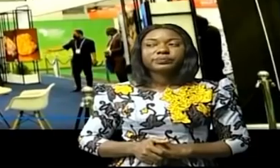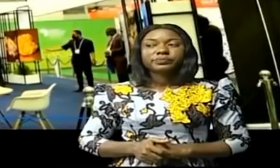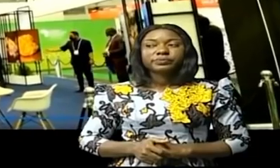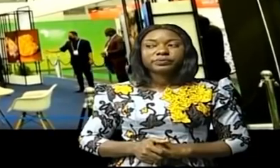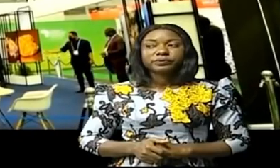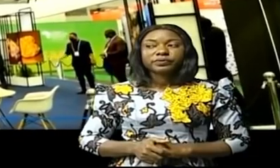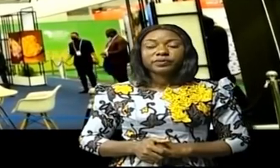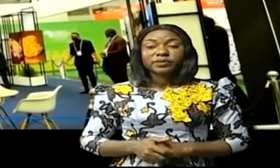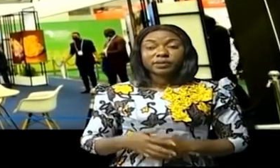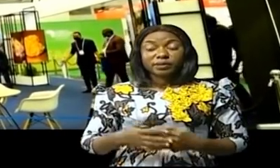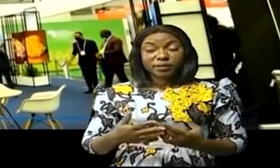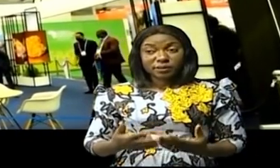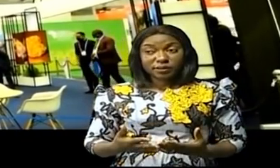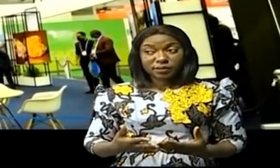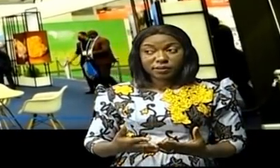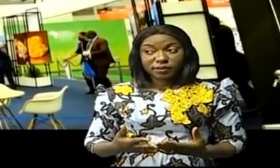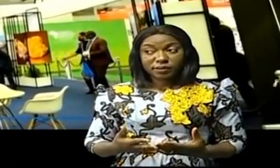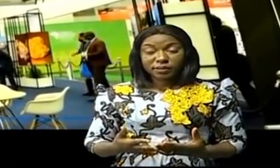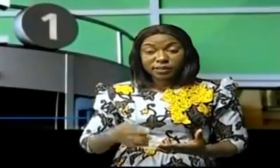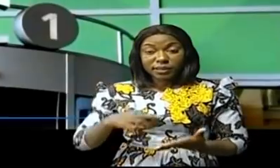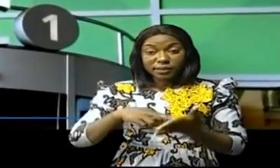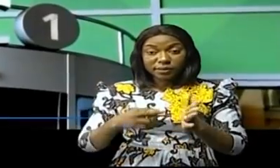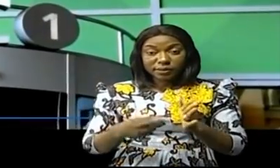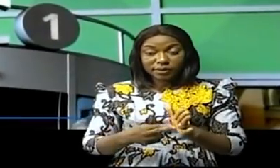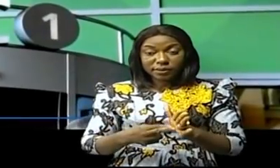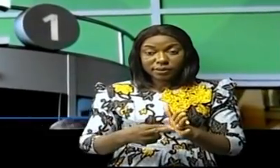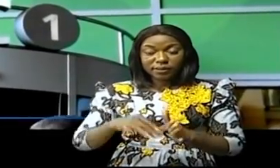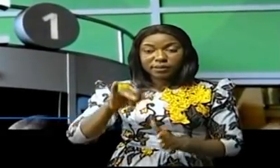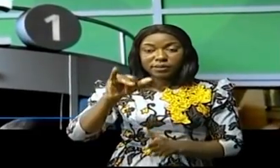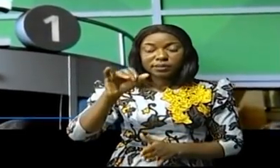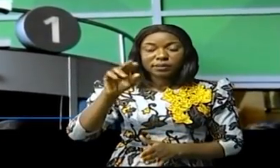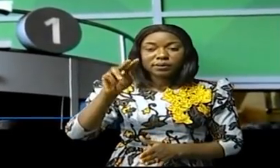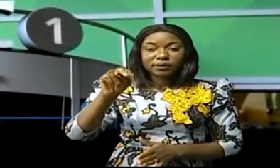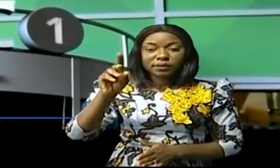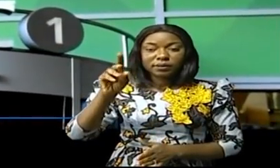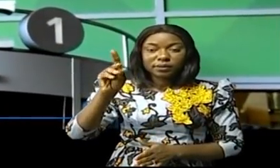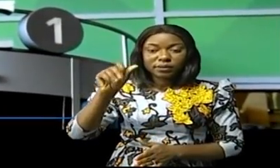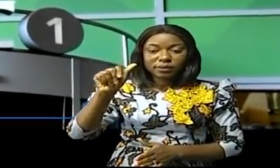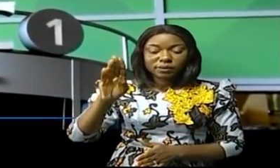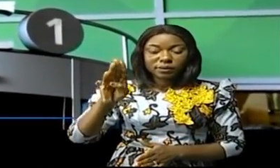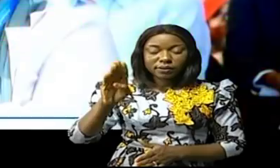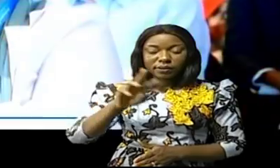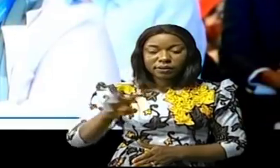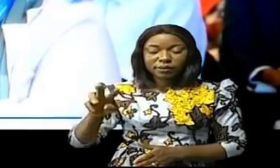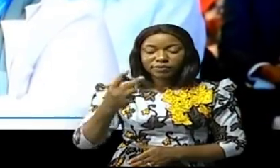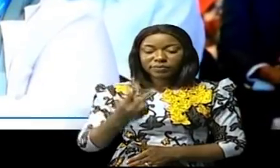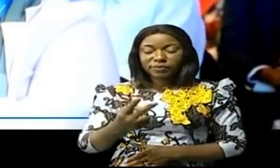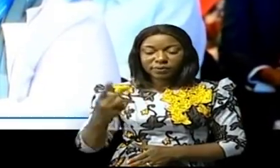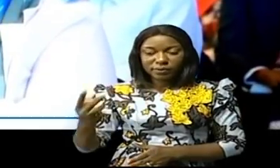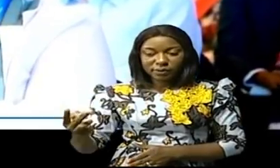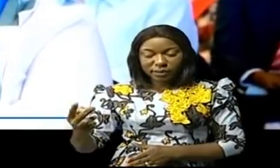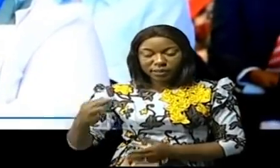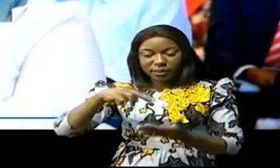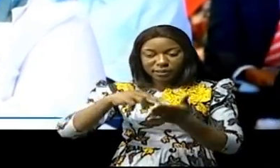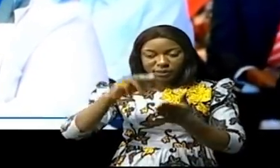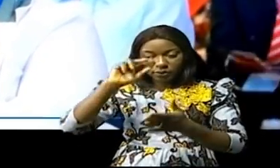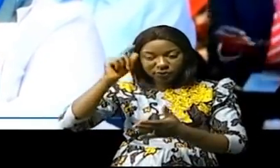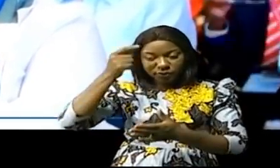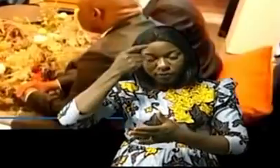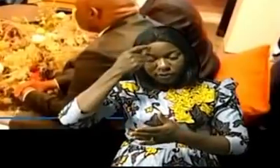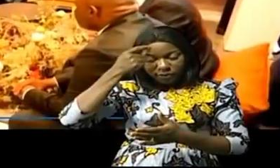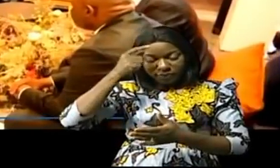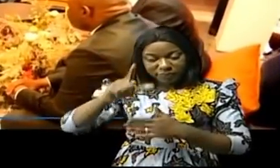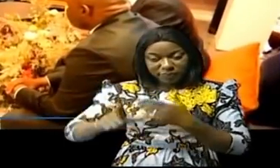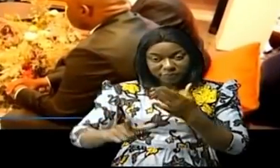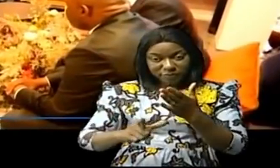Anticipation au African Mining Indaba 2022 à Cape Town n'a pas été de tour et peau pour la gouverneure intérimaire du l'Oulaba. À